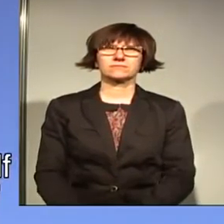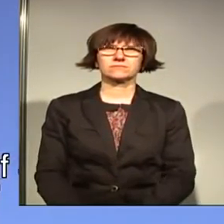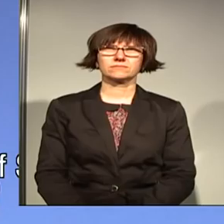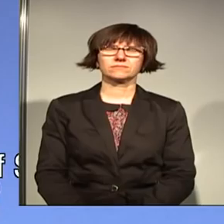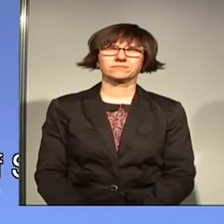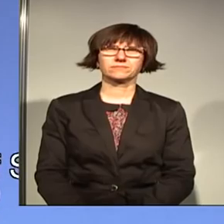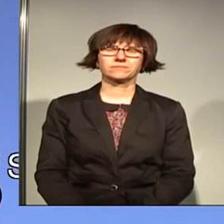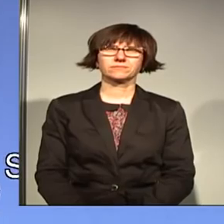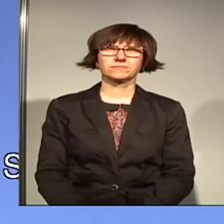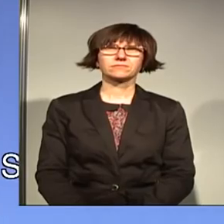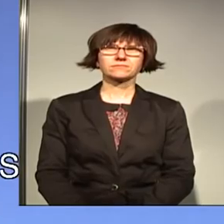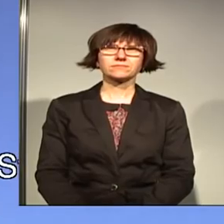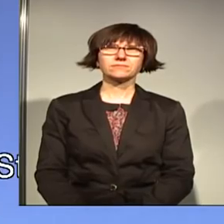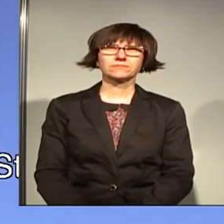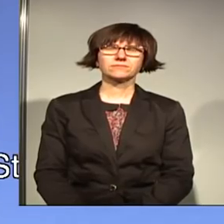Applaus